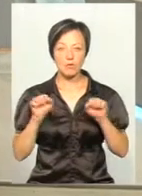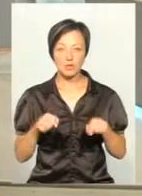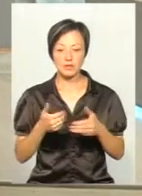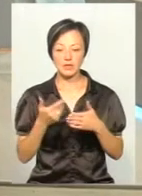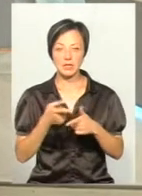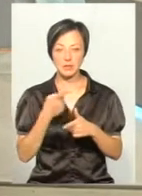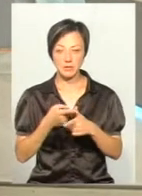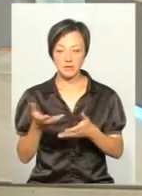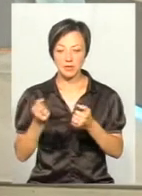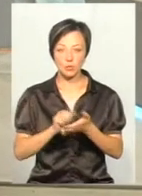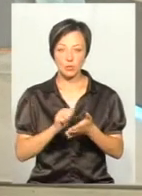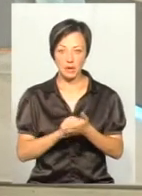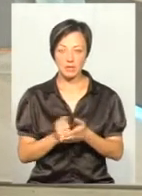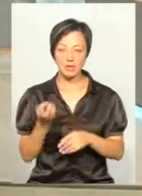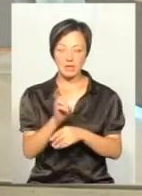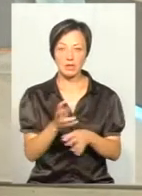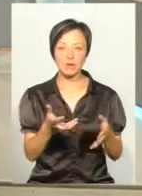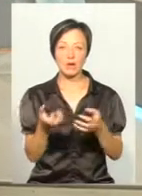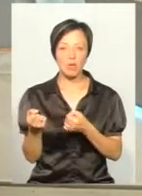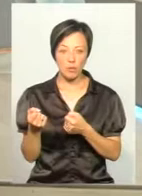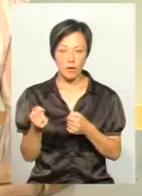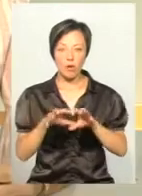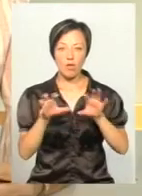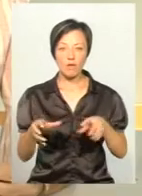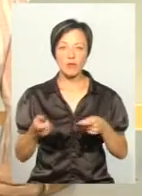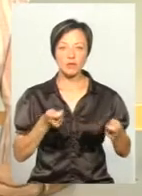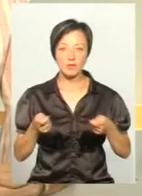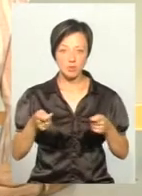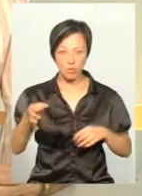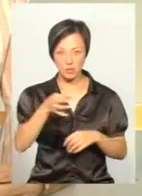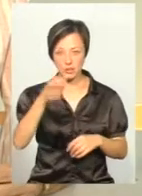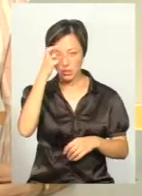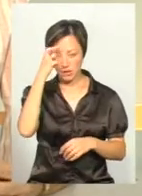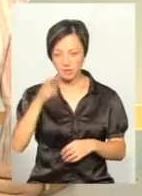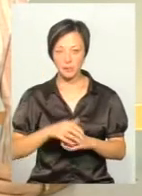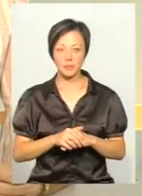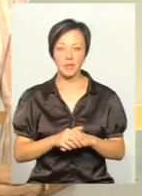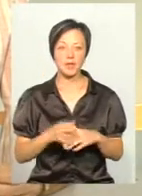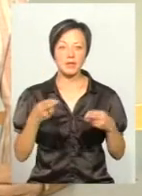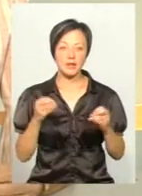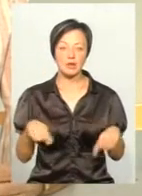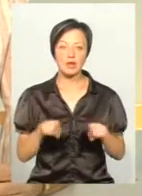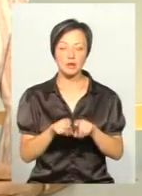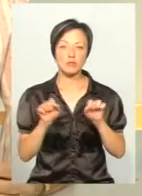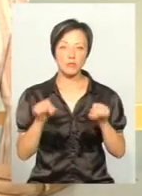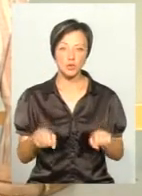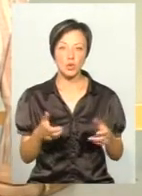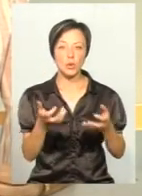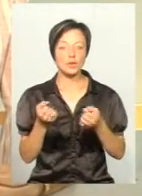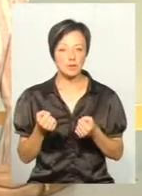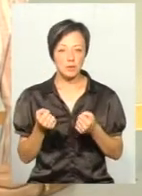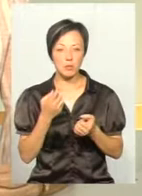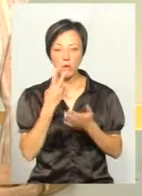від її імені, взявши її документи, прийти на прийом голови обласної державної адміністрації, де теж вона може отримати,